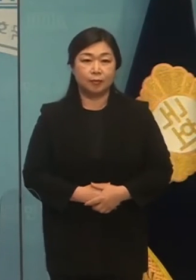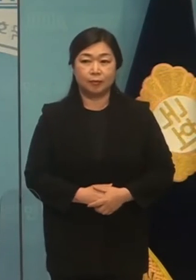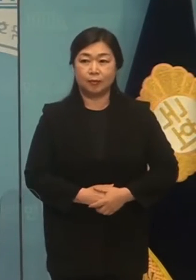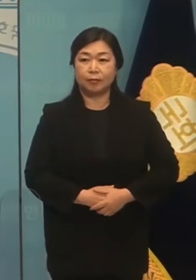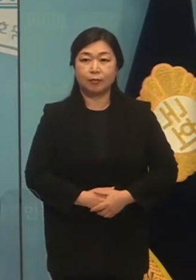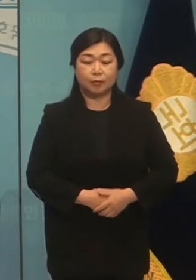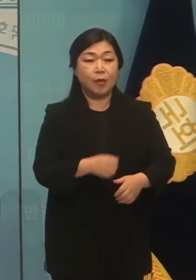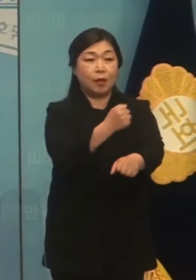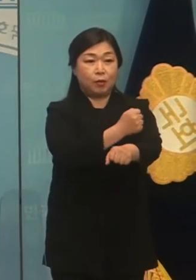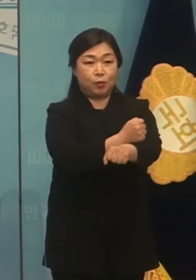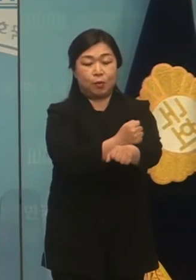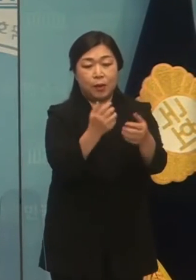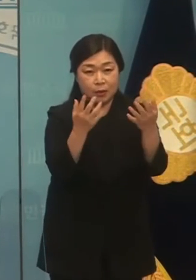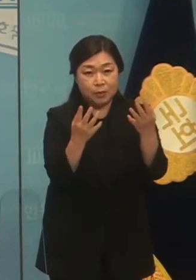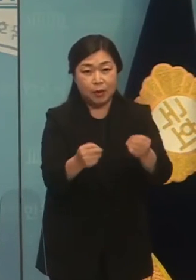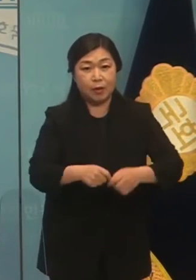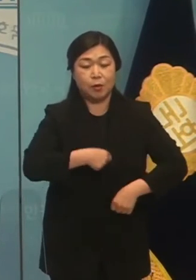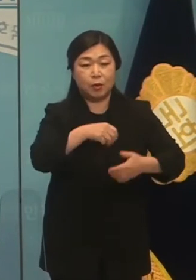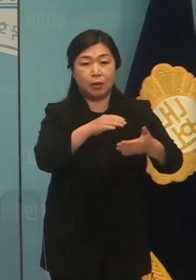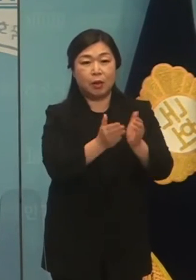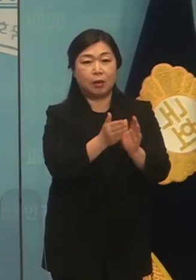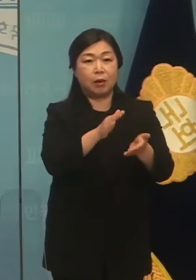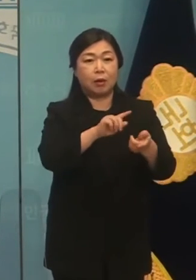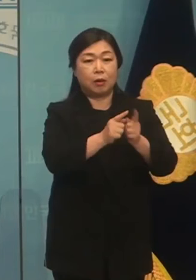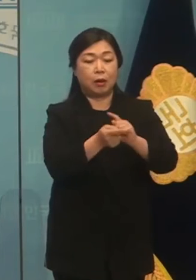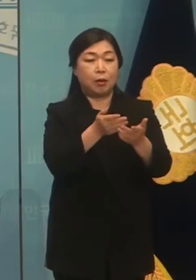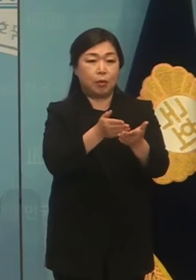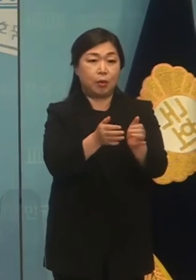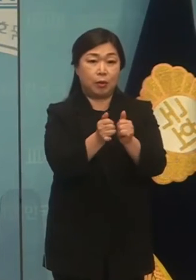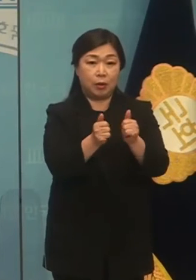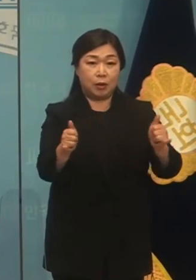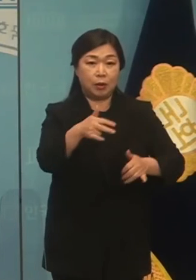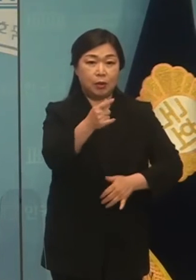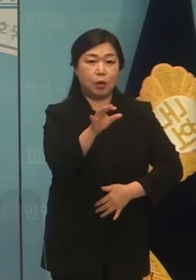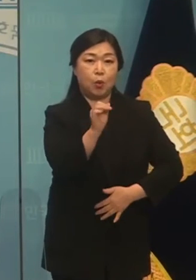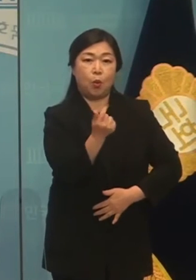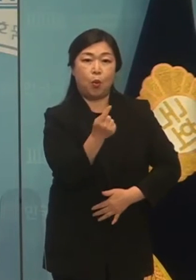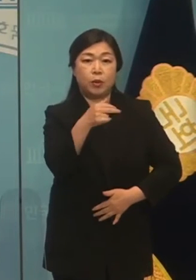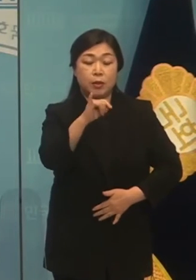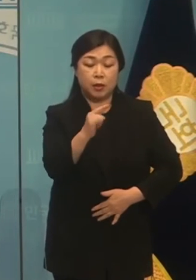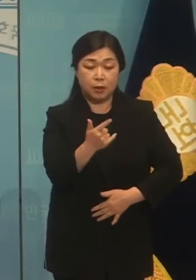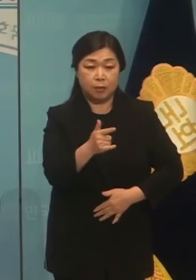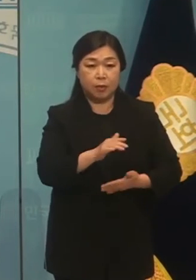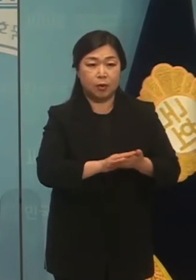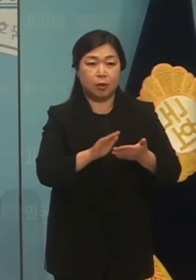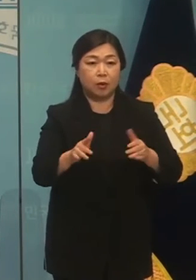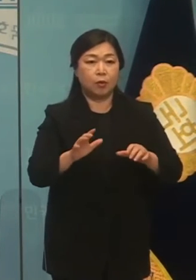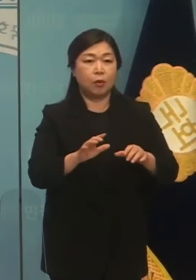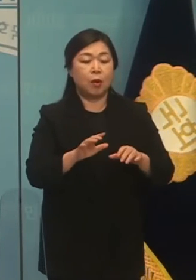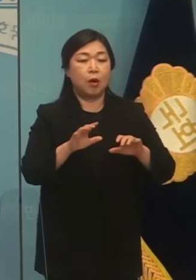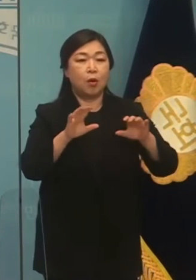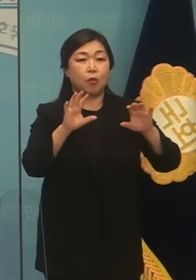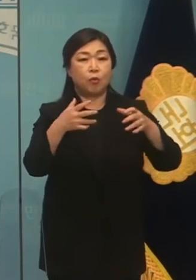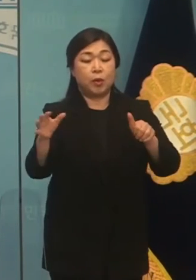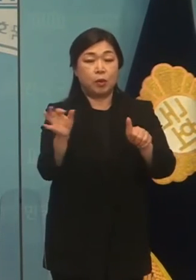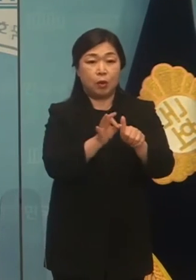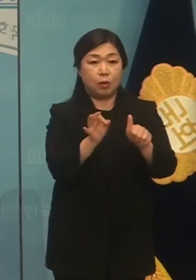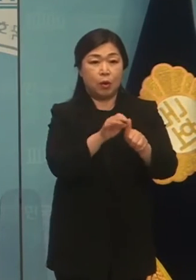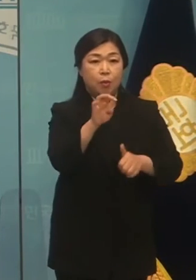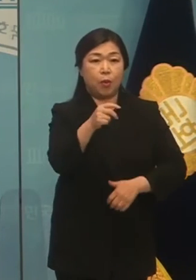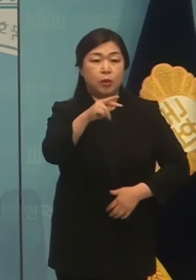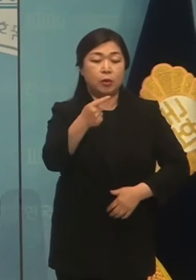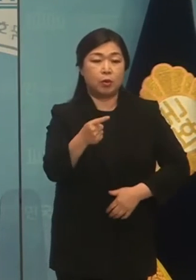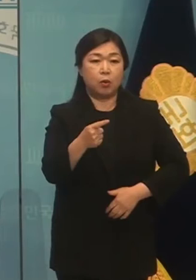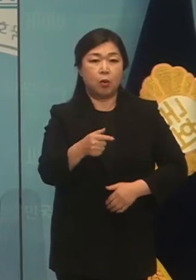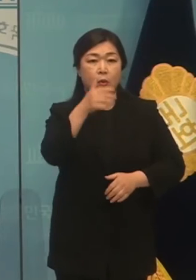네, 수고 많으십니다. 정의당 수석대변인 정우진입니다. 국민연구 코스코 최정부 회장 연인 중기국 결정